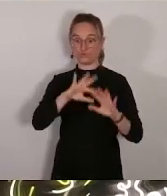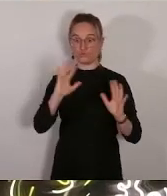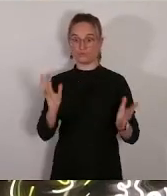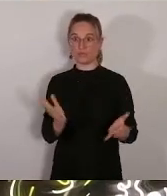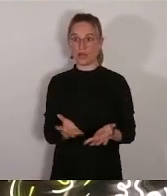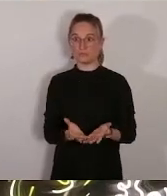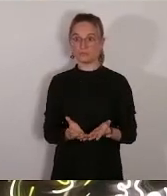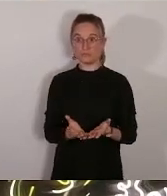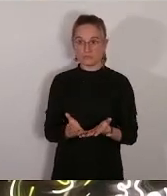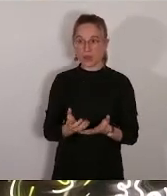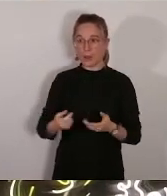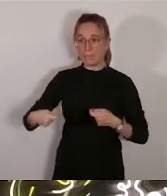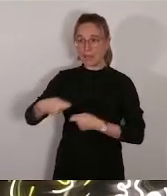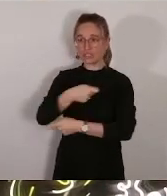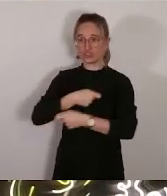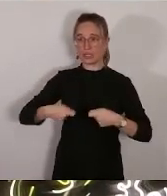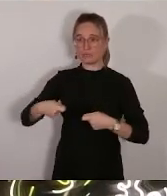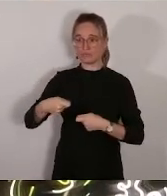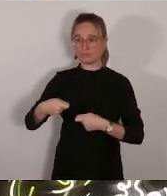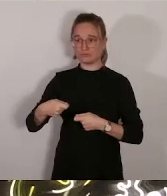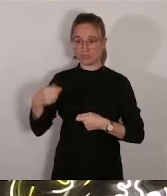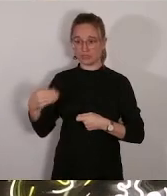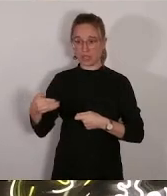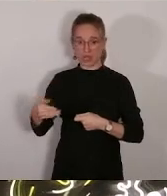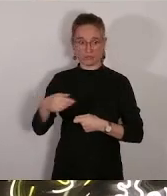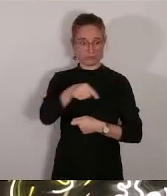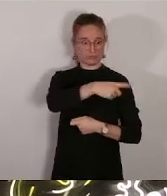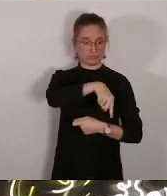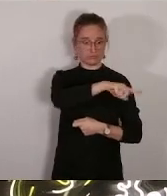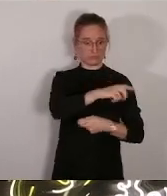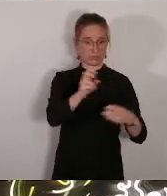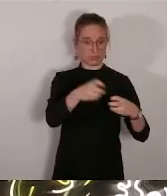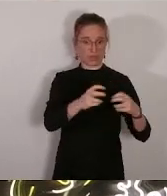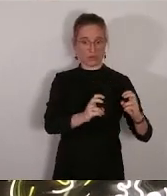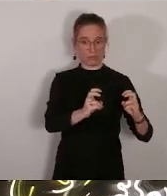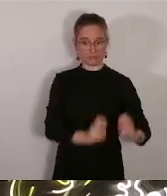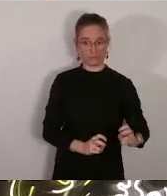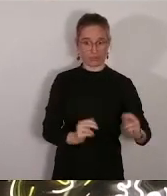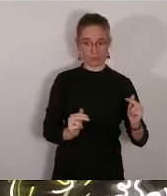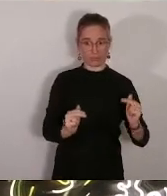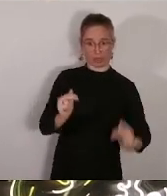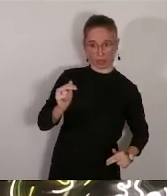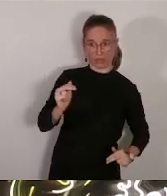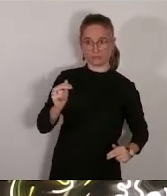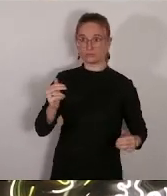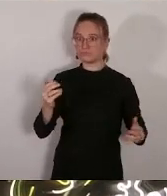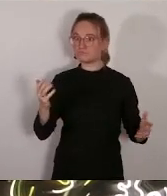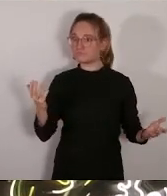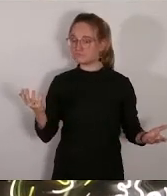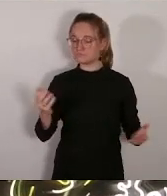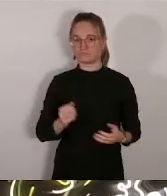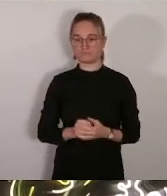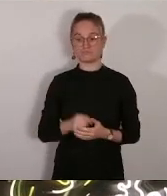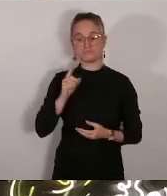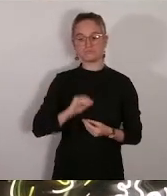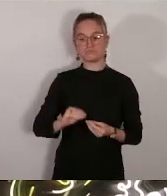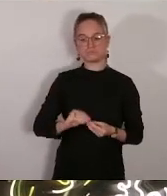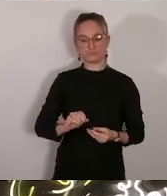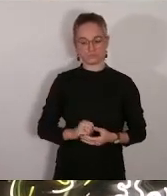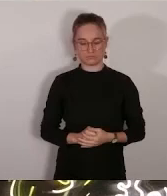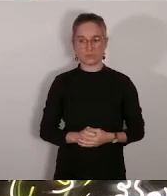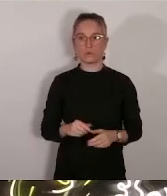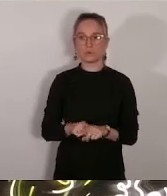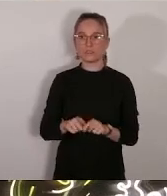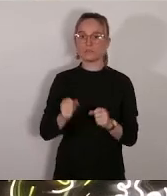questionne. De plus, le soutien très orienté à certaines associations qui reviennent sur de nombreuses pages,